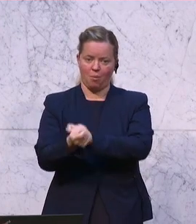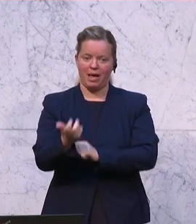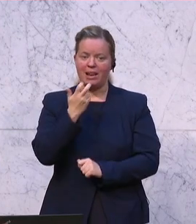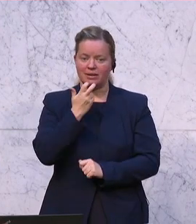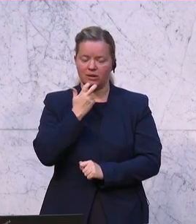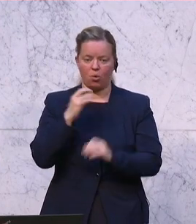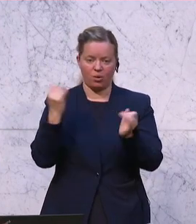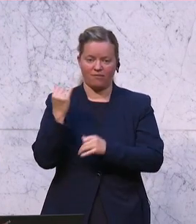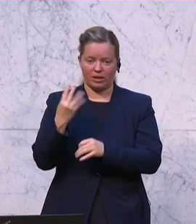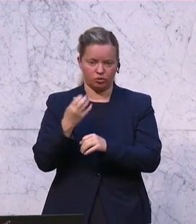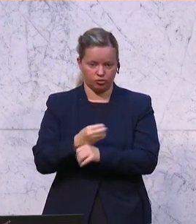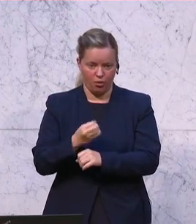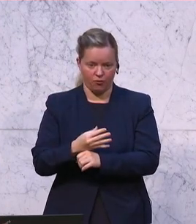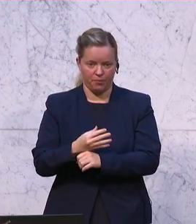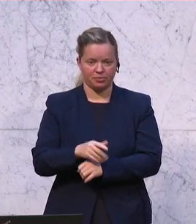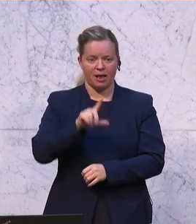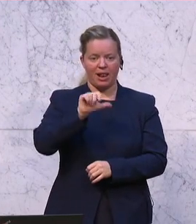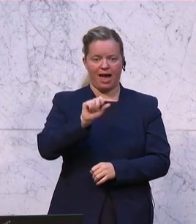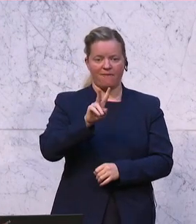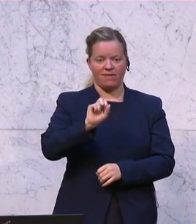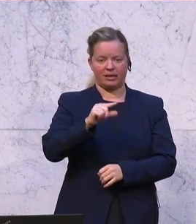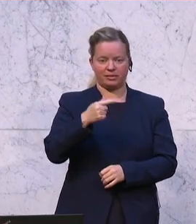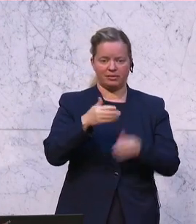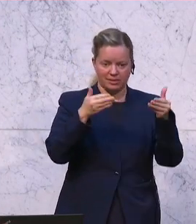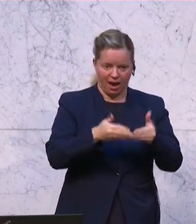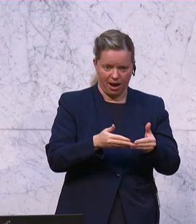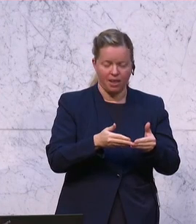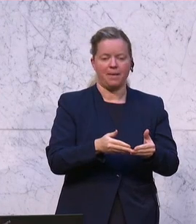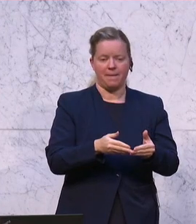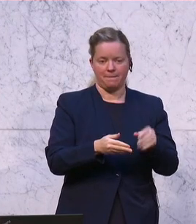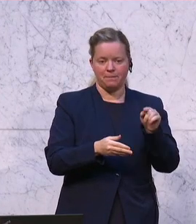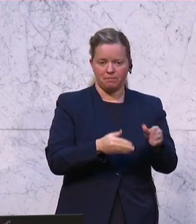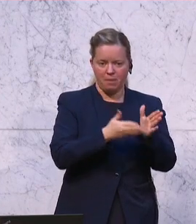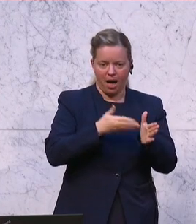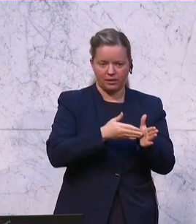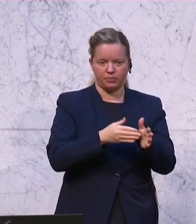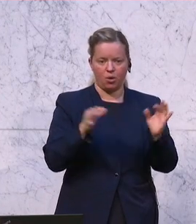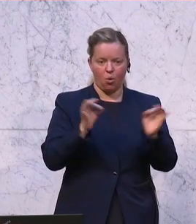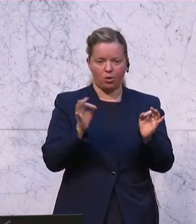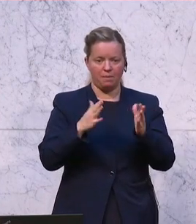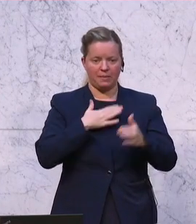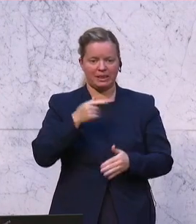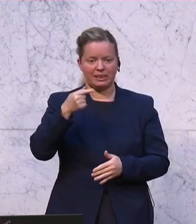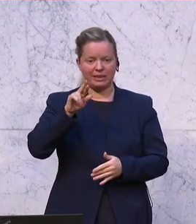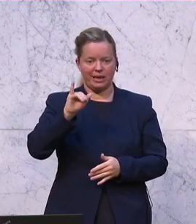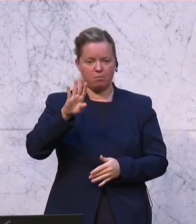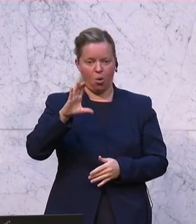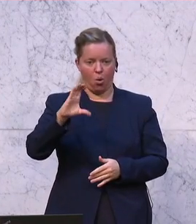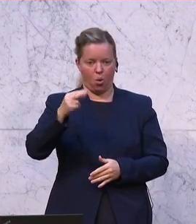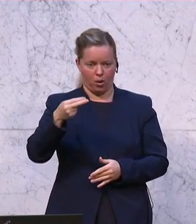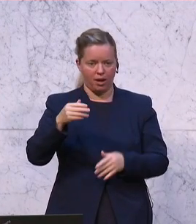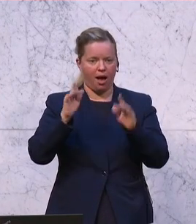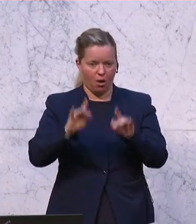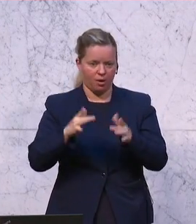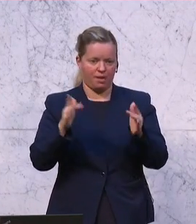Wasserstoffausgebahnen, die Lavantalbahn, aber auch bei mir zu Hause im Liesingtal in der Bruch zum Beispiel ein Bahnhof und vor allem die Taktung.